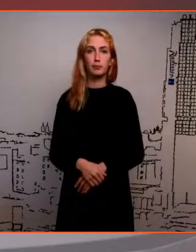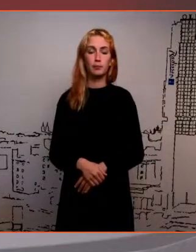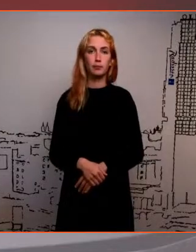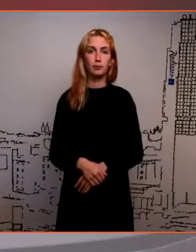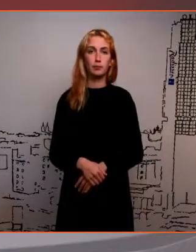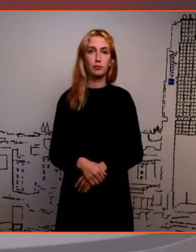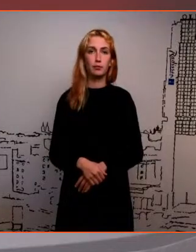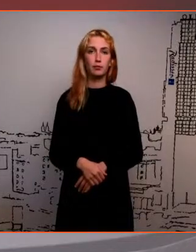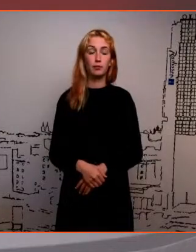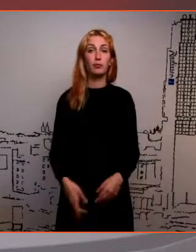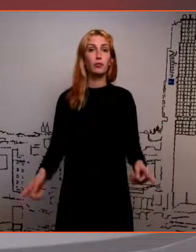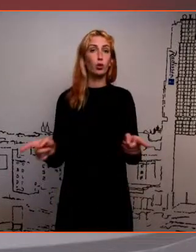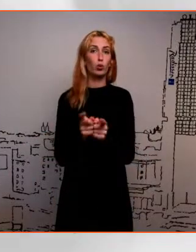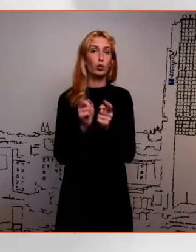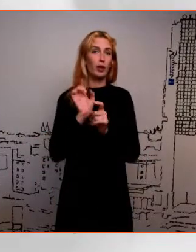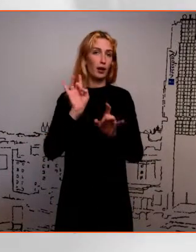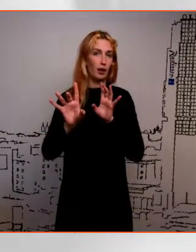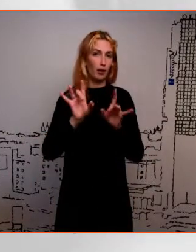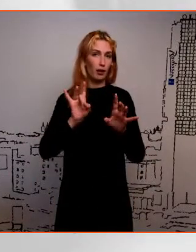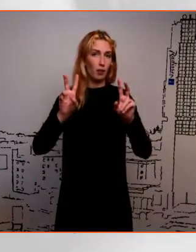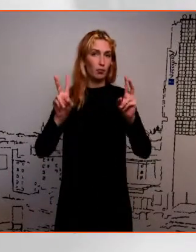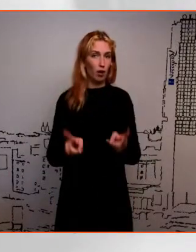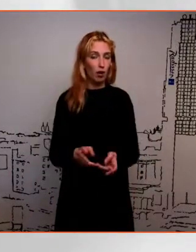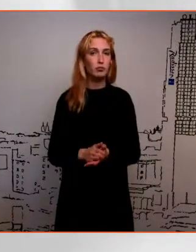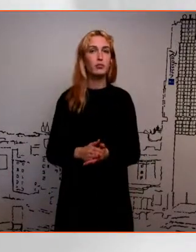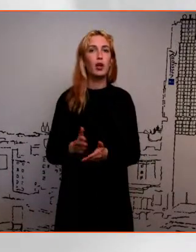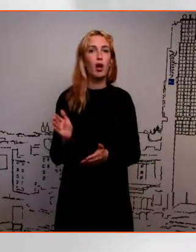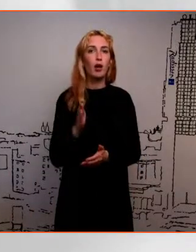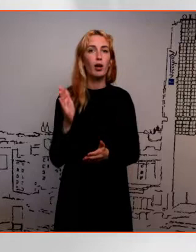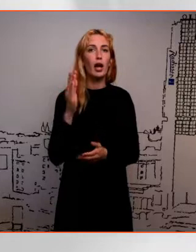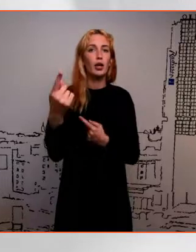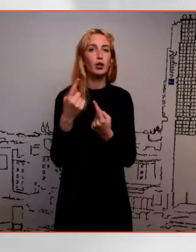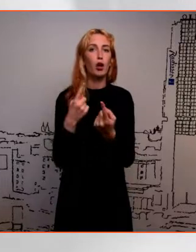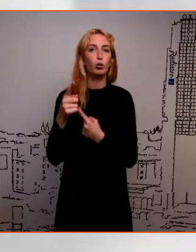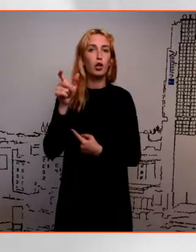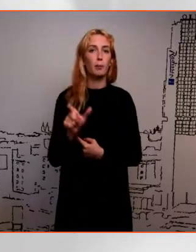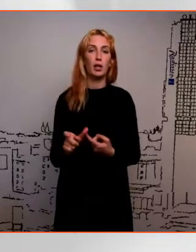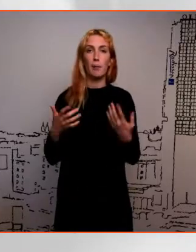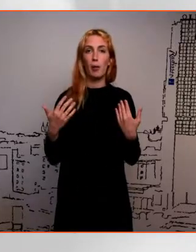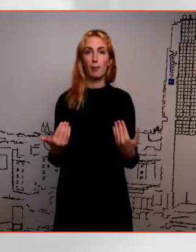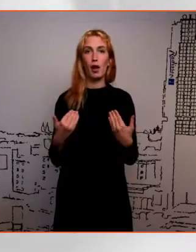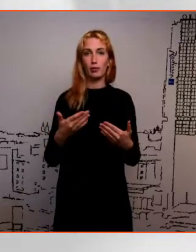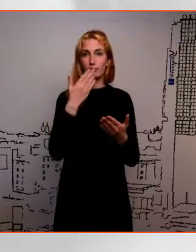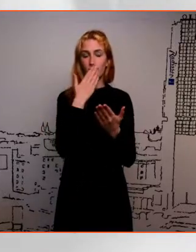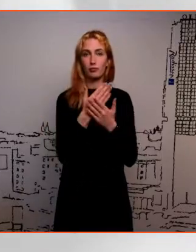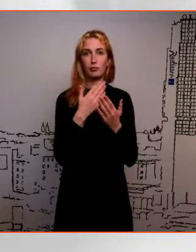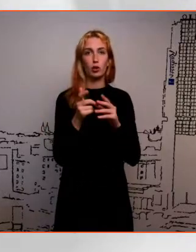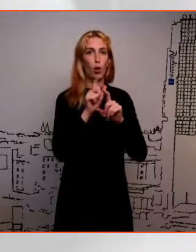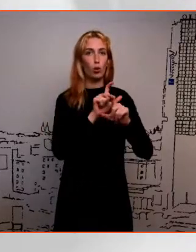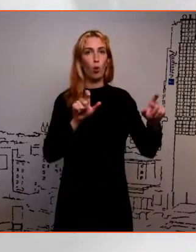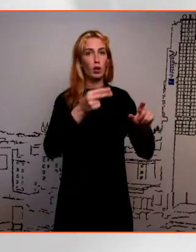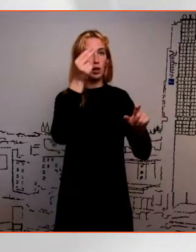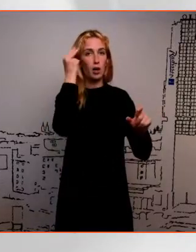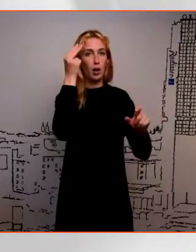Pisikene reklaam ka, et karjäärine õustamine ei ole hetkel näiteks koolide õppa ainet